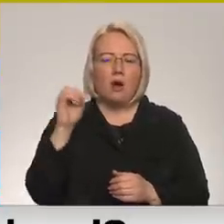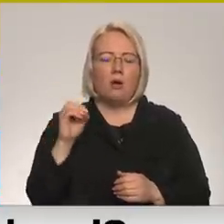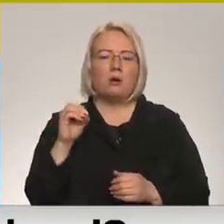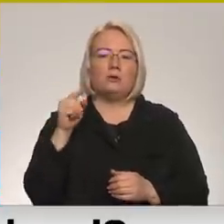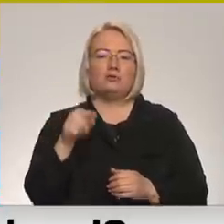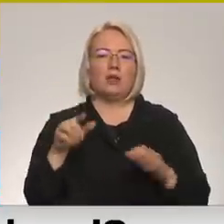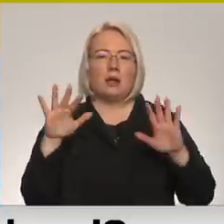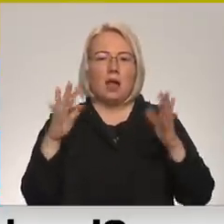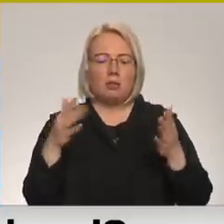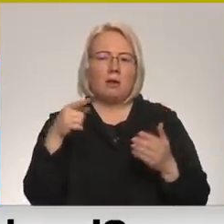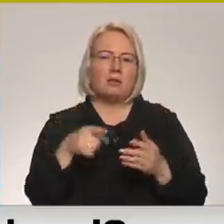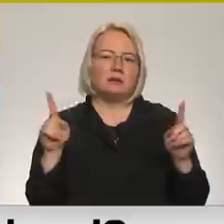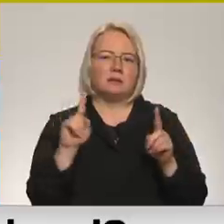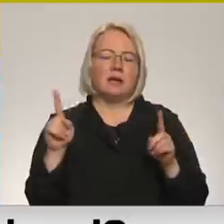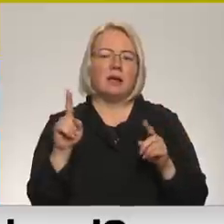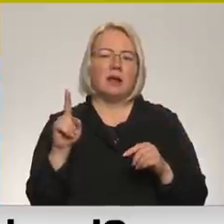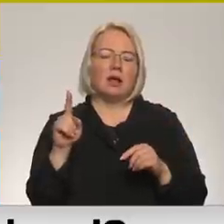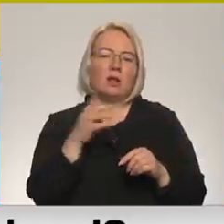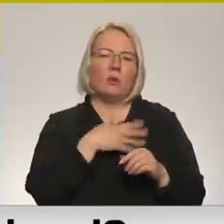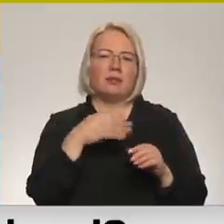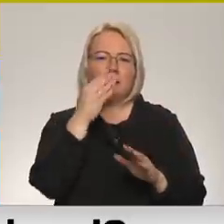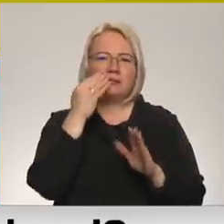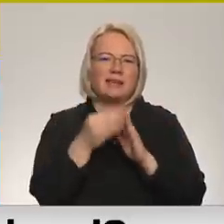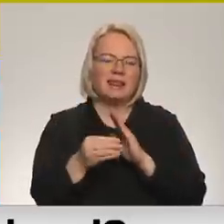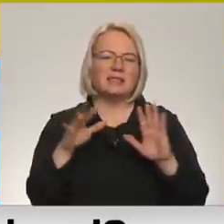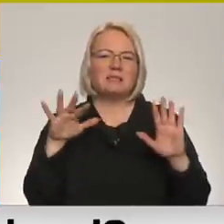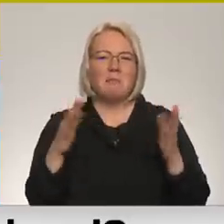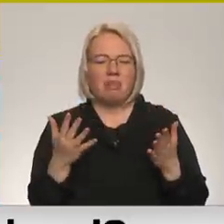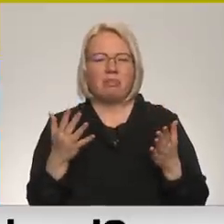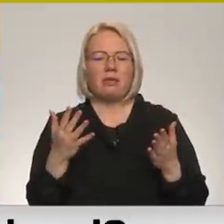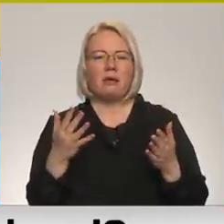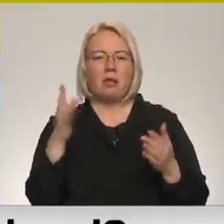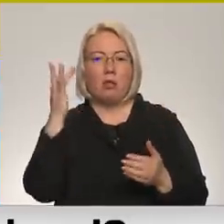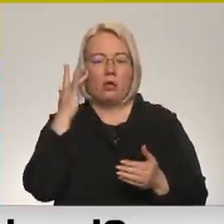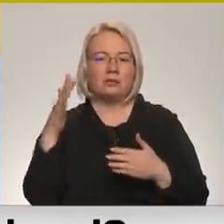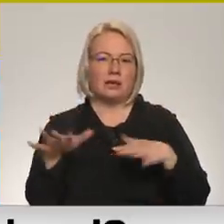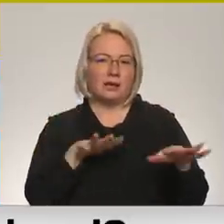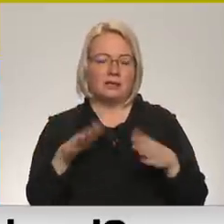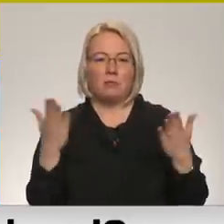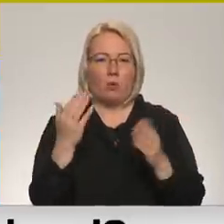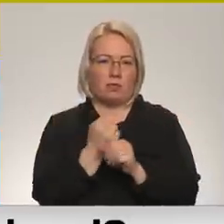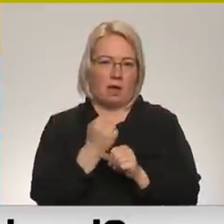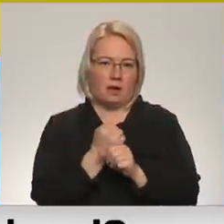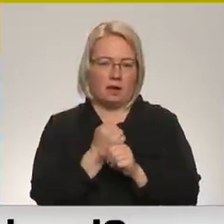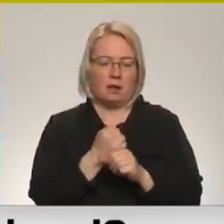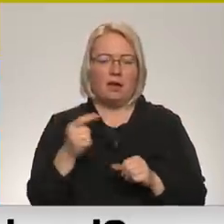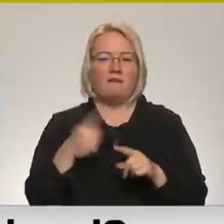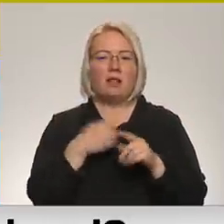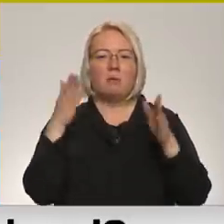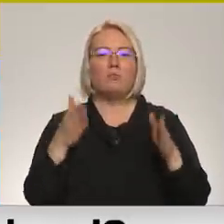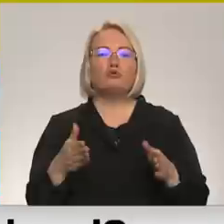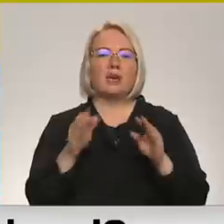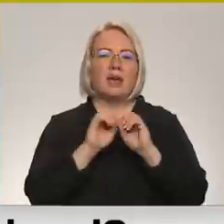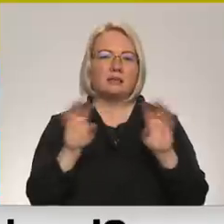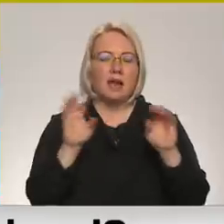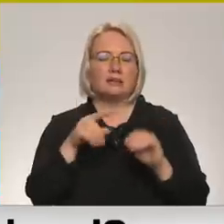šis ir par kaut kur cinisks, bet loģisks solis, ko viņiem šajā situācijā darīt. Vēl jau ir mūžīgais stāsts par to,